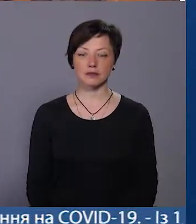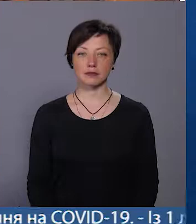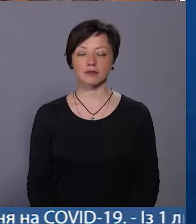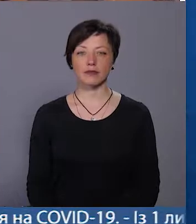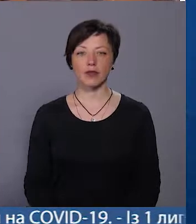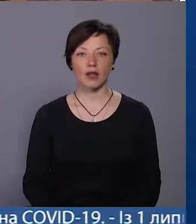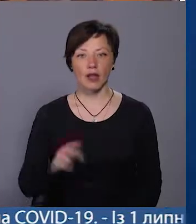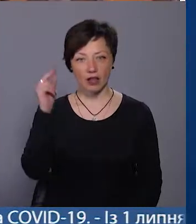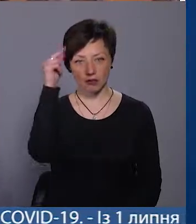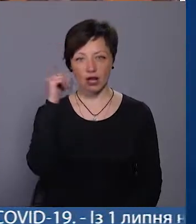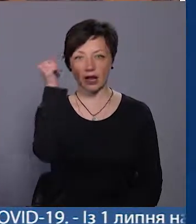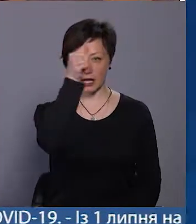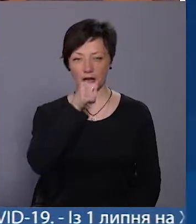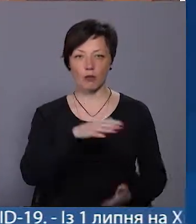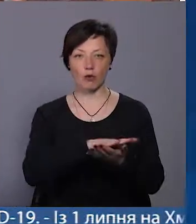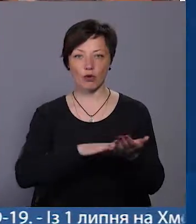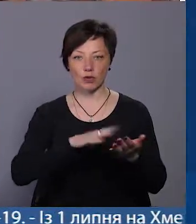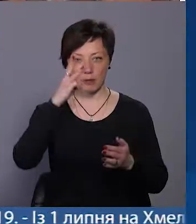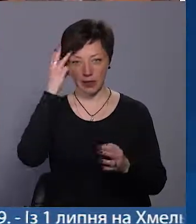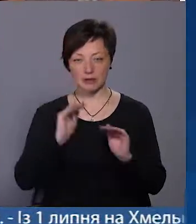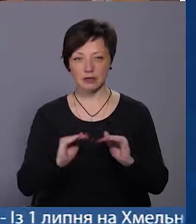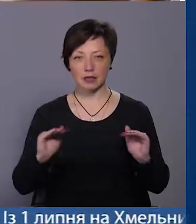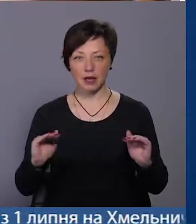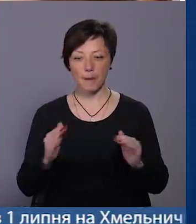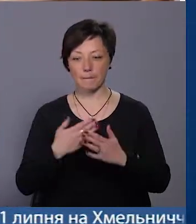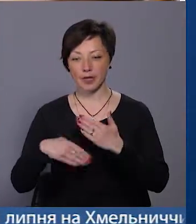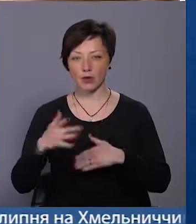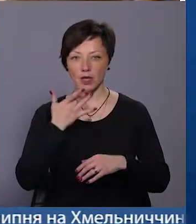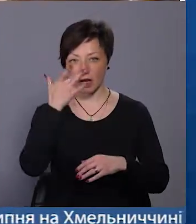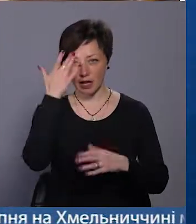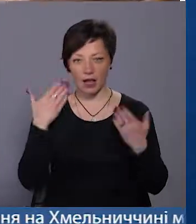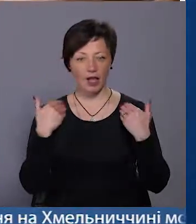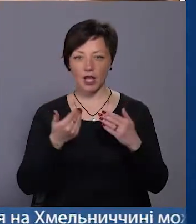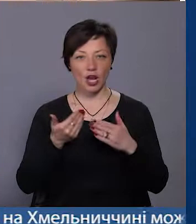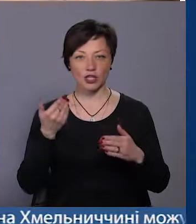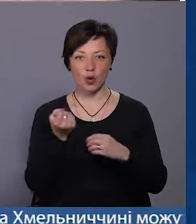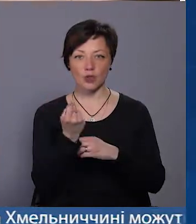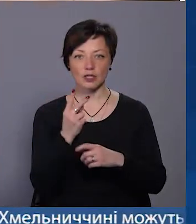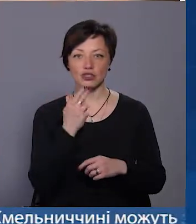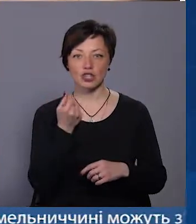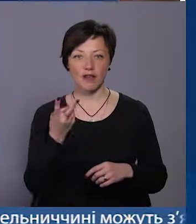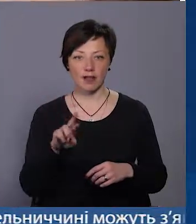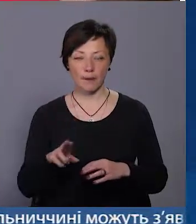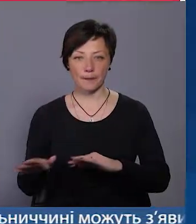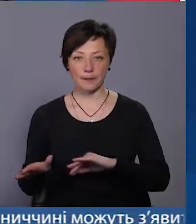Навчальний рік продовжено. Хмельницькі школярі підуть на літні канікули не раніше 11 червня.